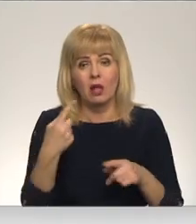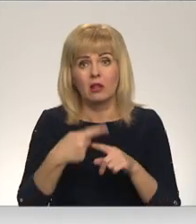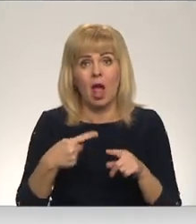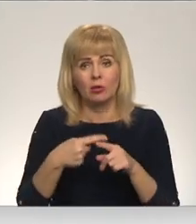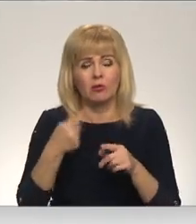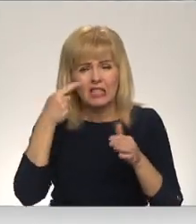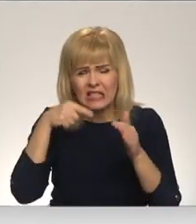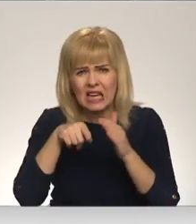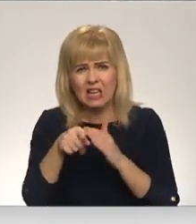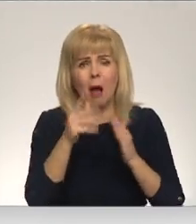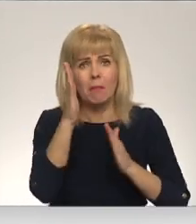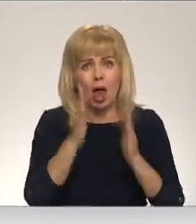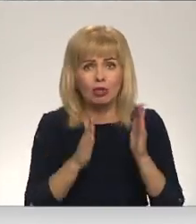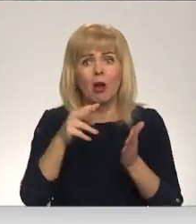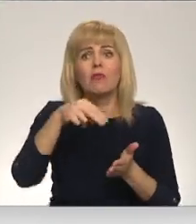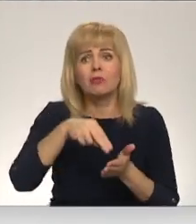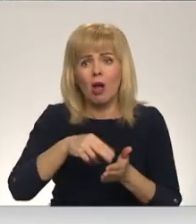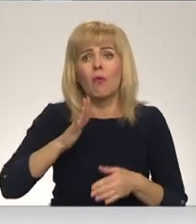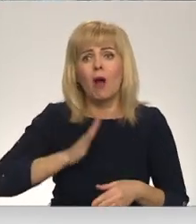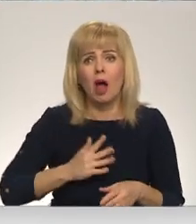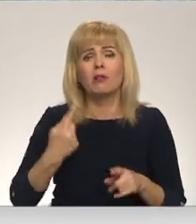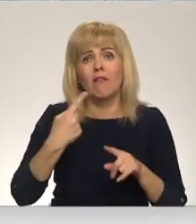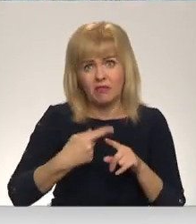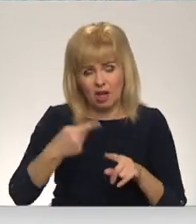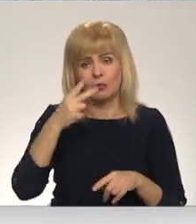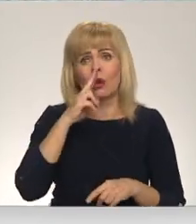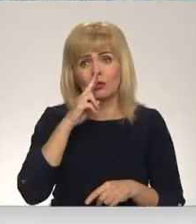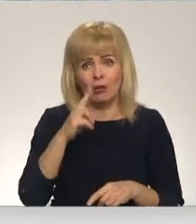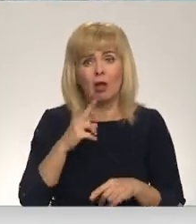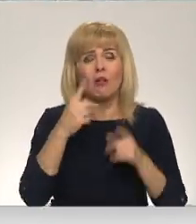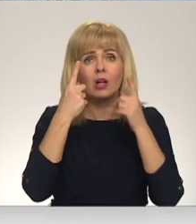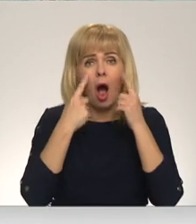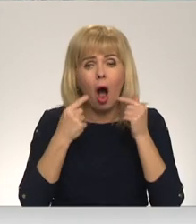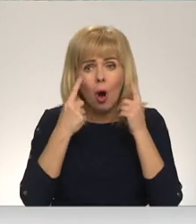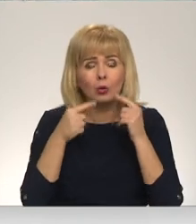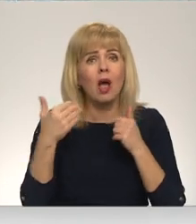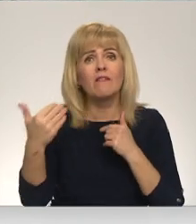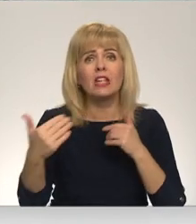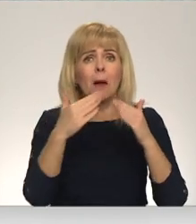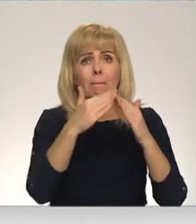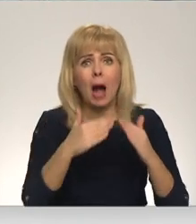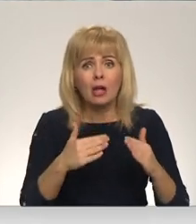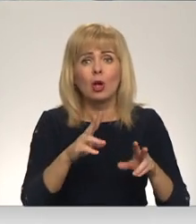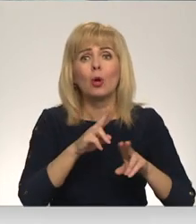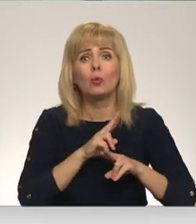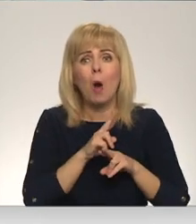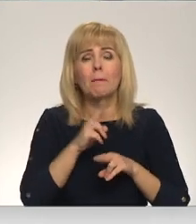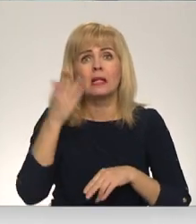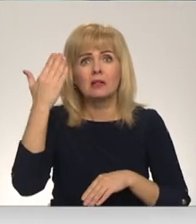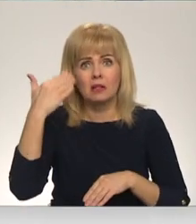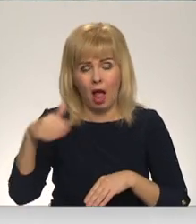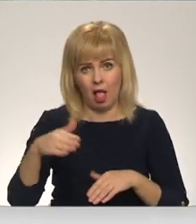dziļā mežā stāv mani gaida vienreiz nedēļā un raud, jo viņai mājās nomiris dēls.